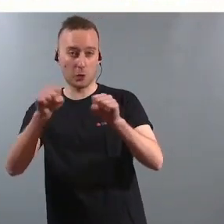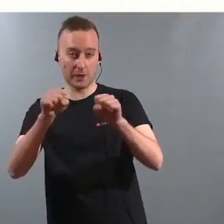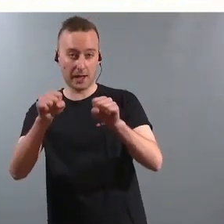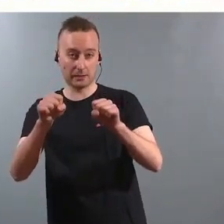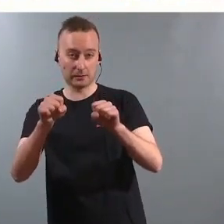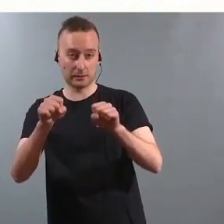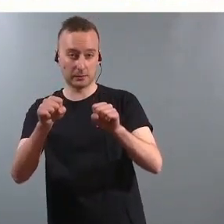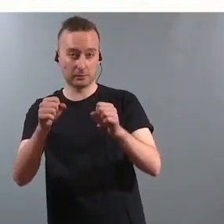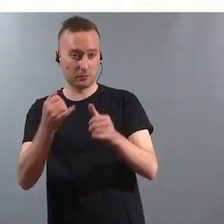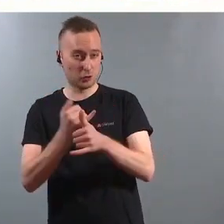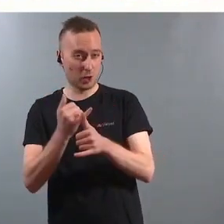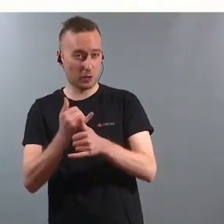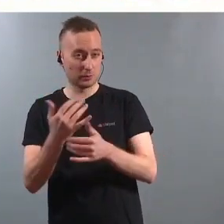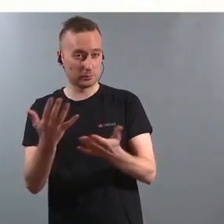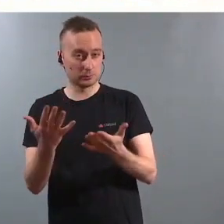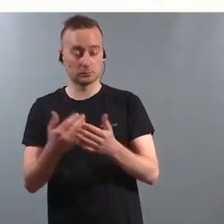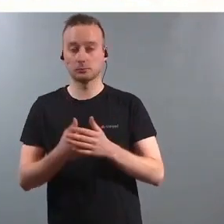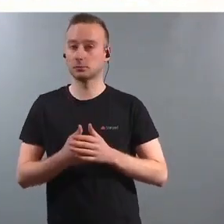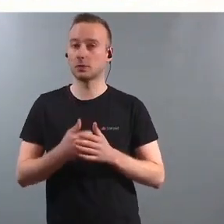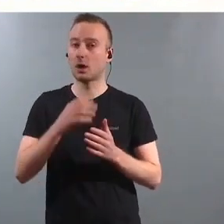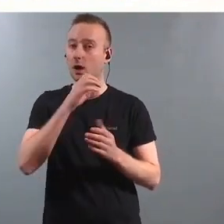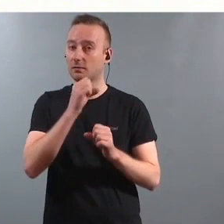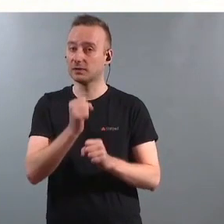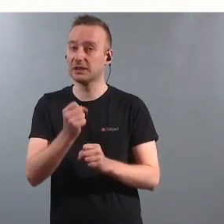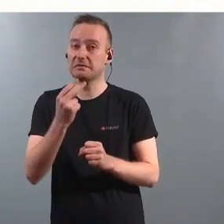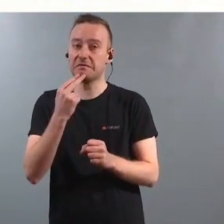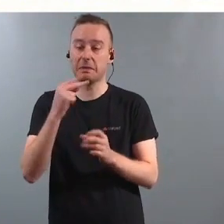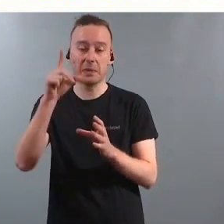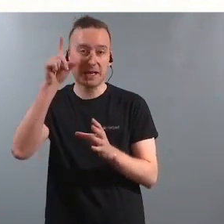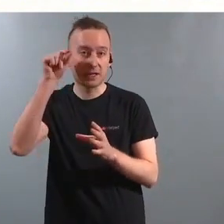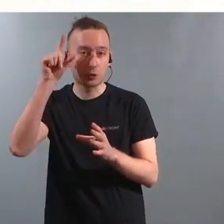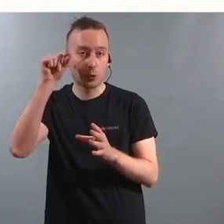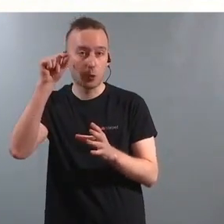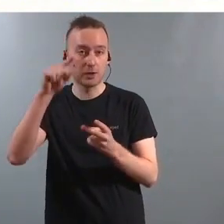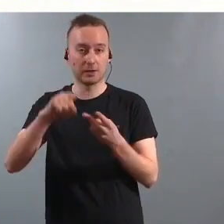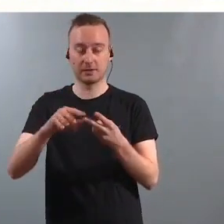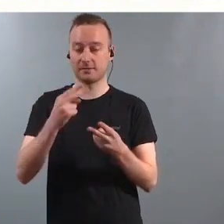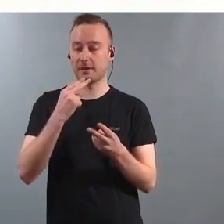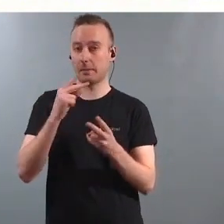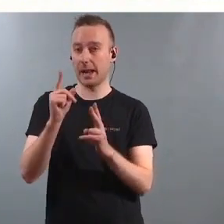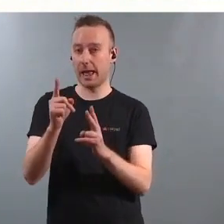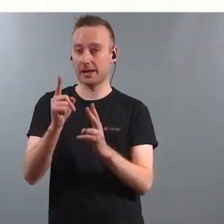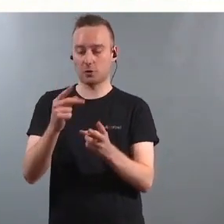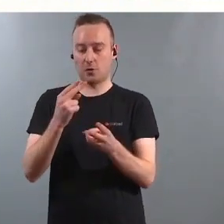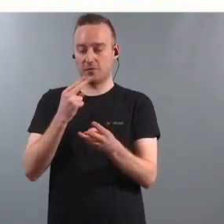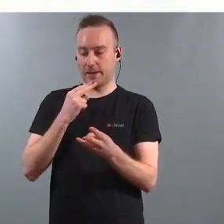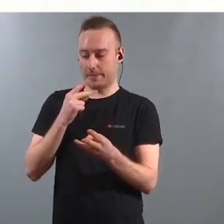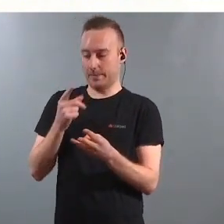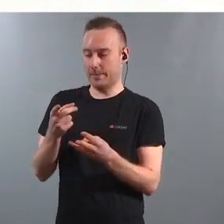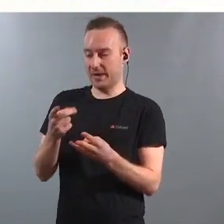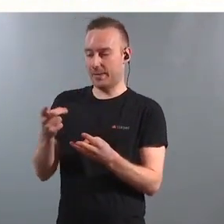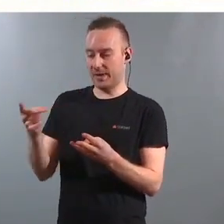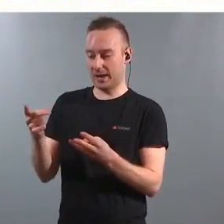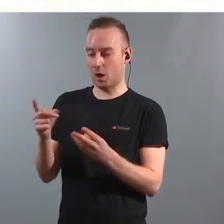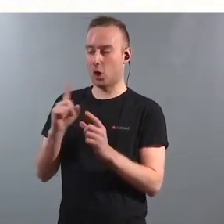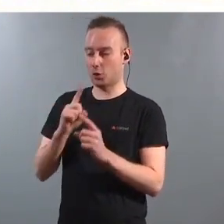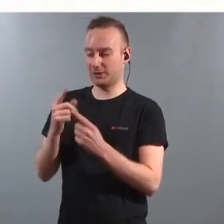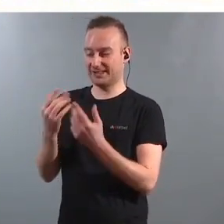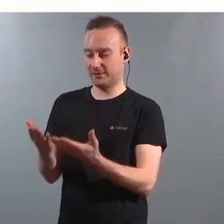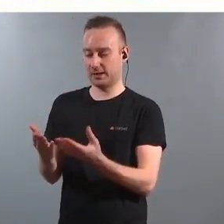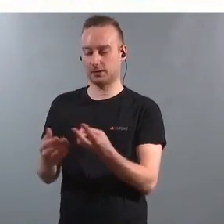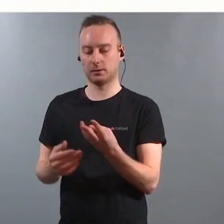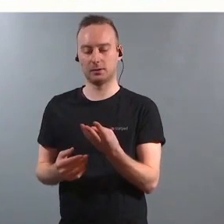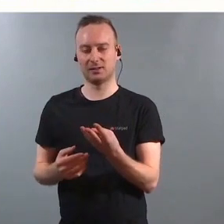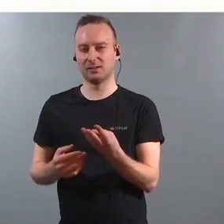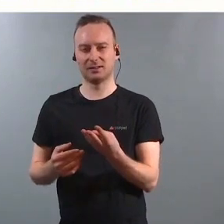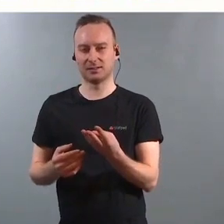litt avhengig av hvem som er rektor, hvem som er læreren din, og hvem som er PP-rådgiver. Sånn kan det ikke være. Det